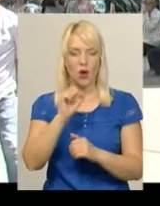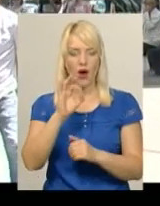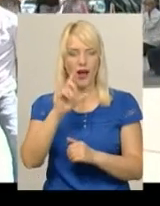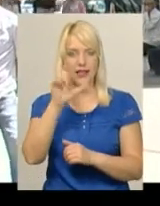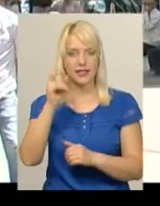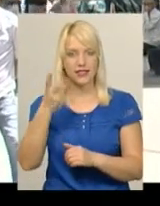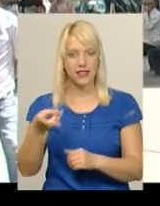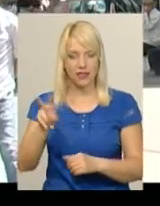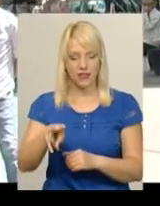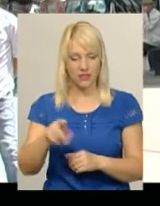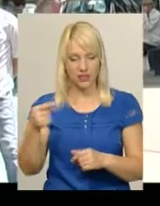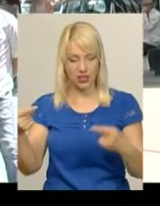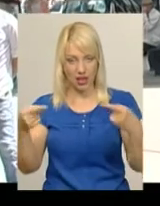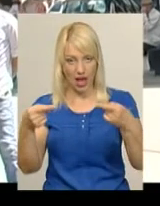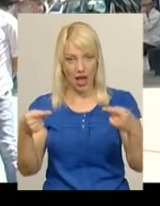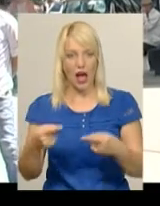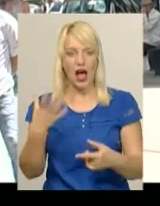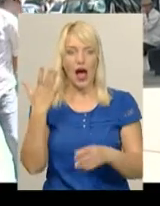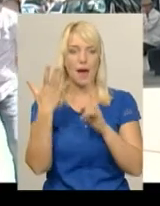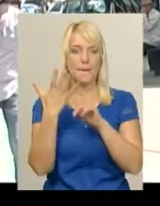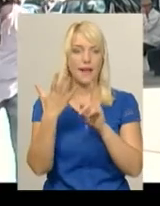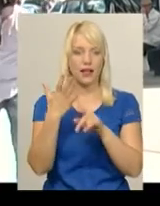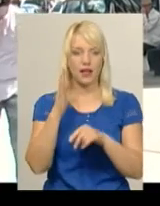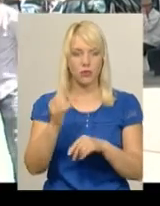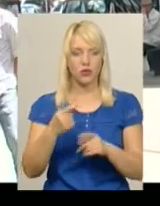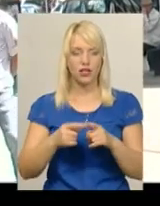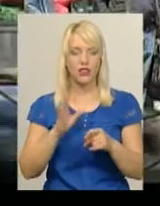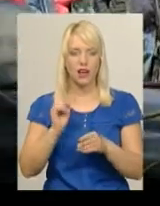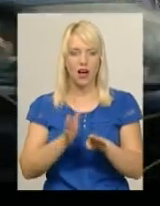зупинка має з'явитися на роздя вулиць Бандери та Зарічанської.